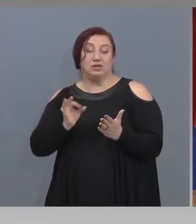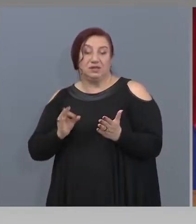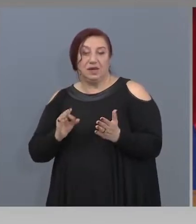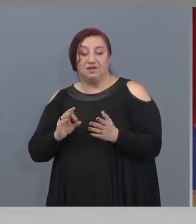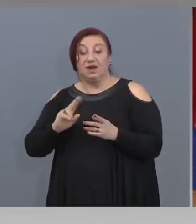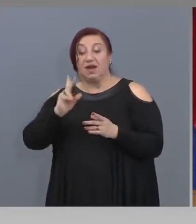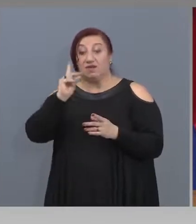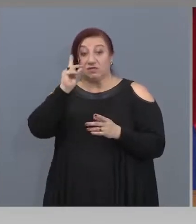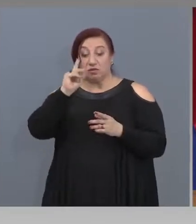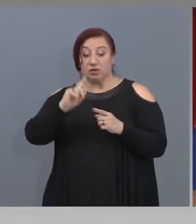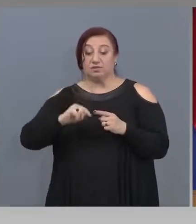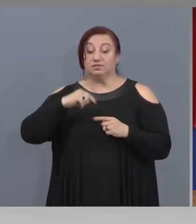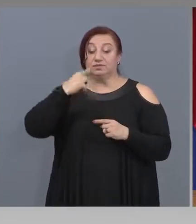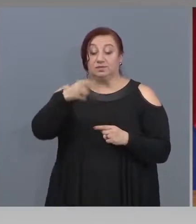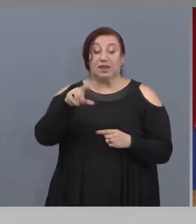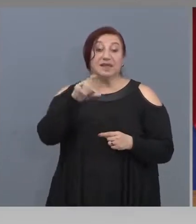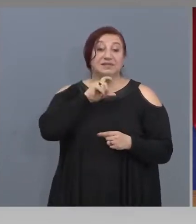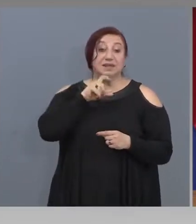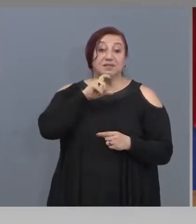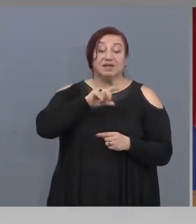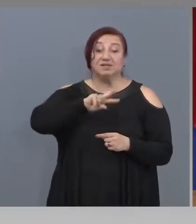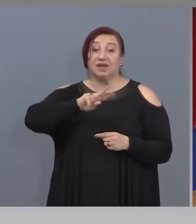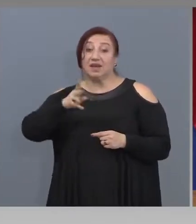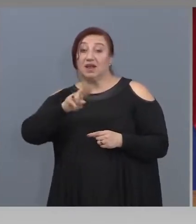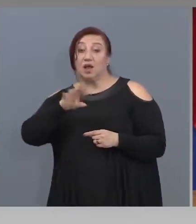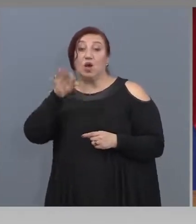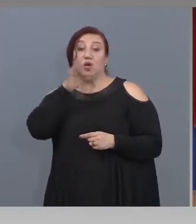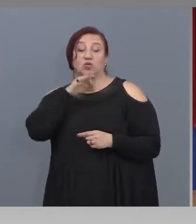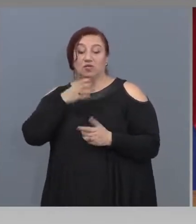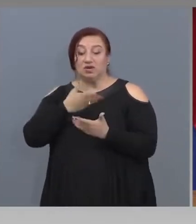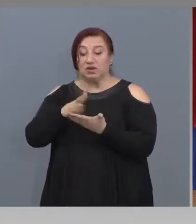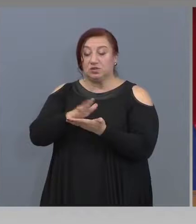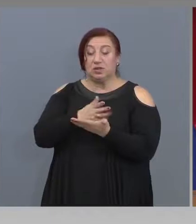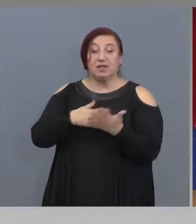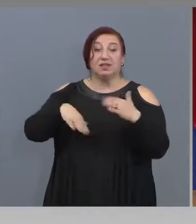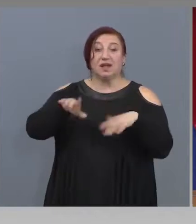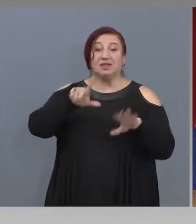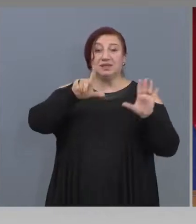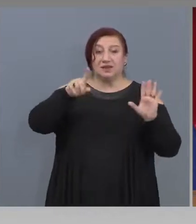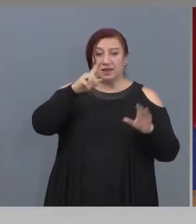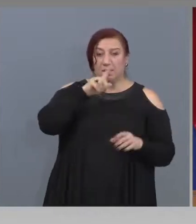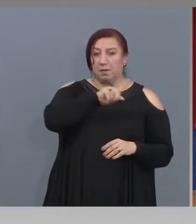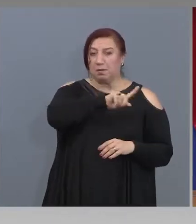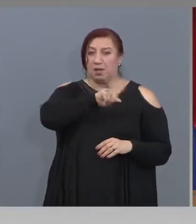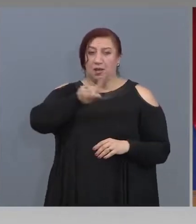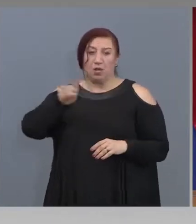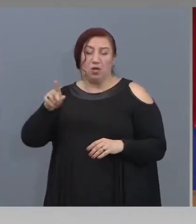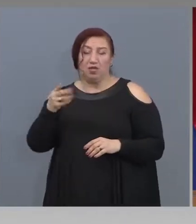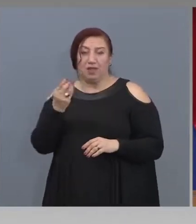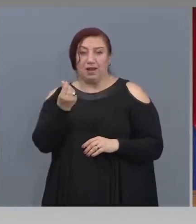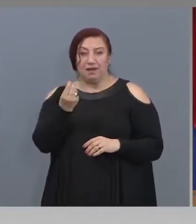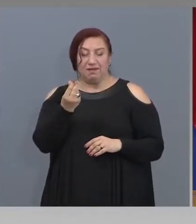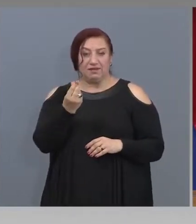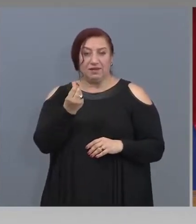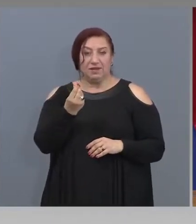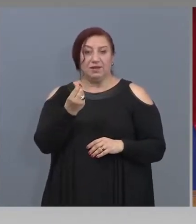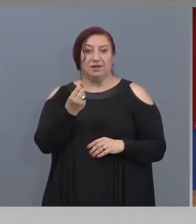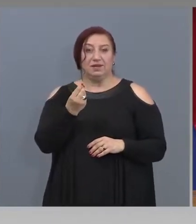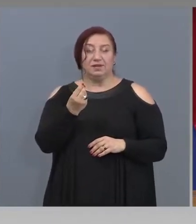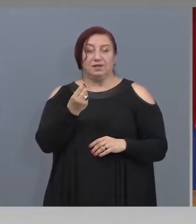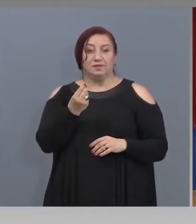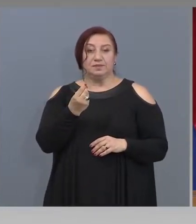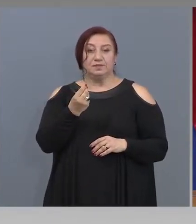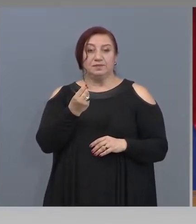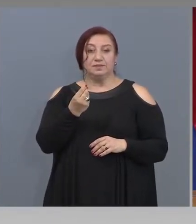октомври, се разпределят над 7 милиона лева, над 7 милиона лева, които